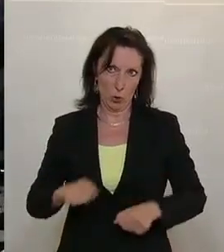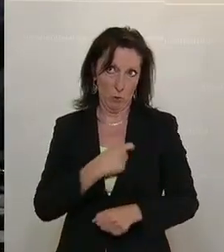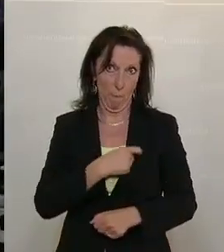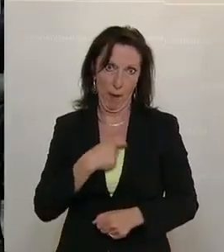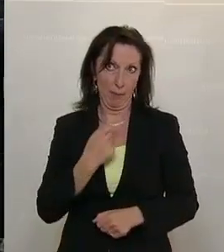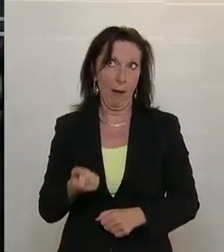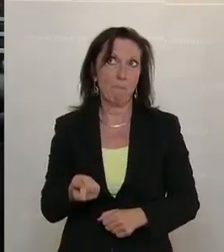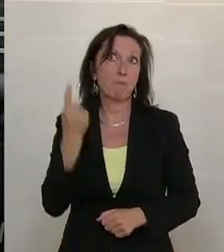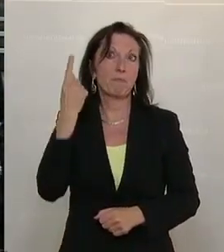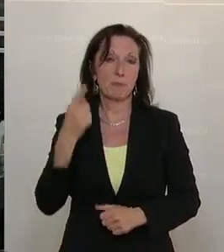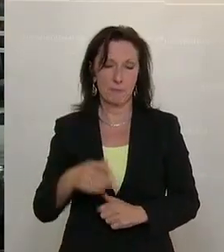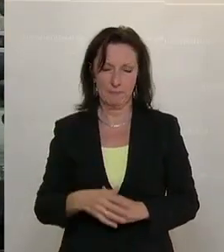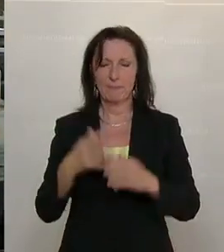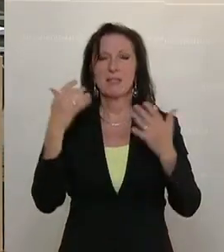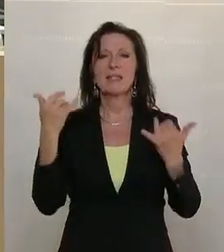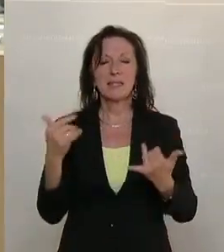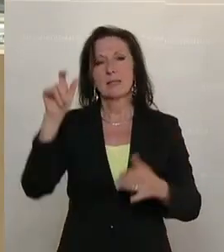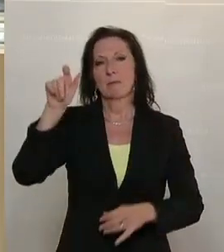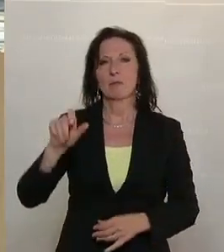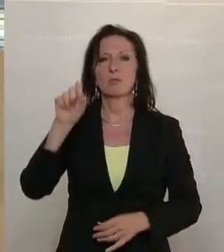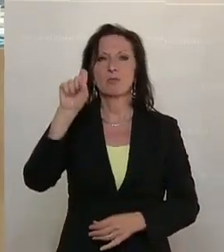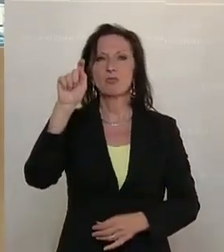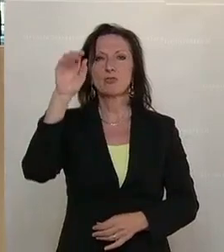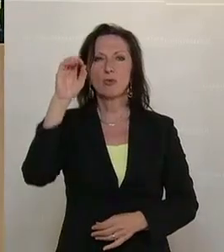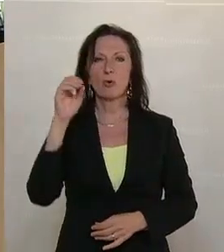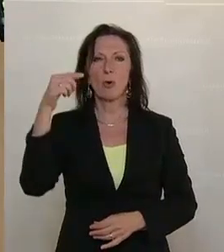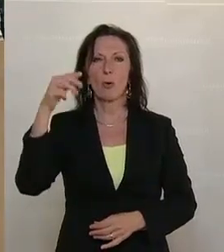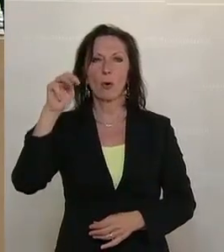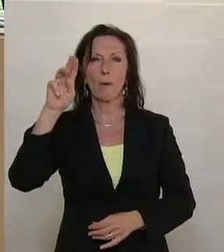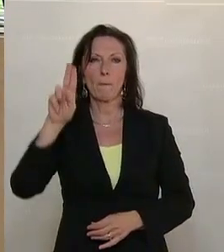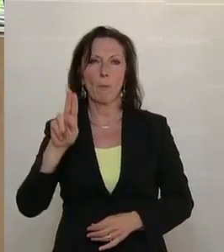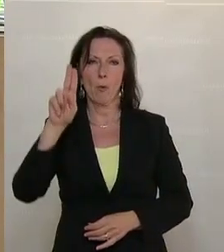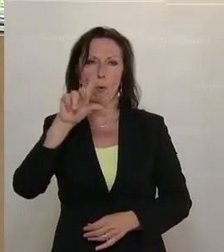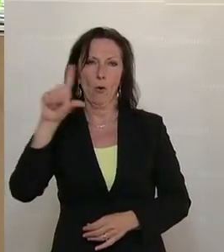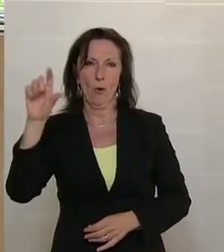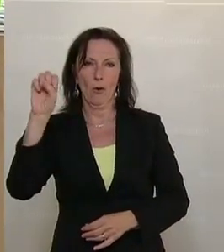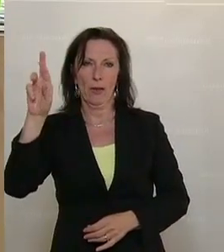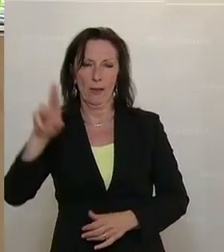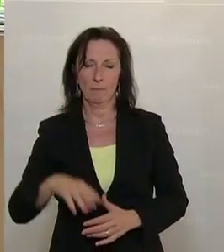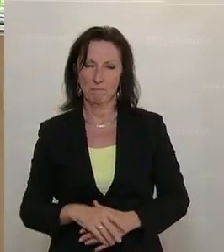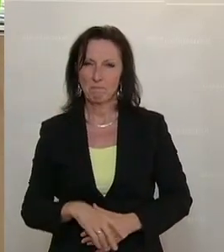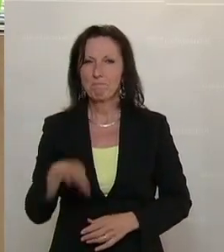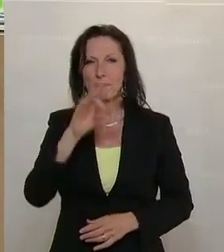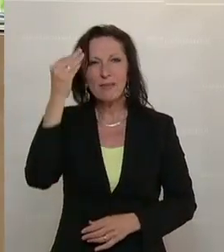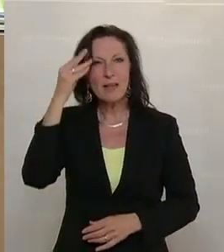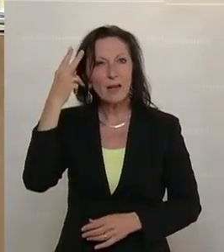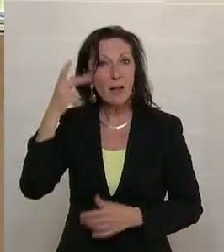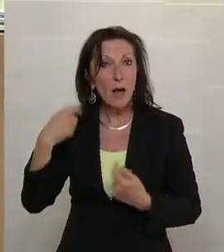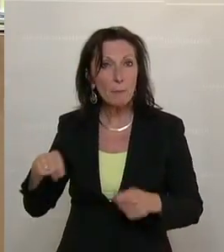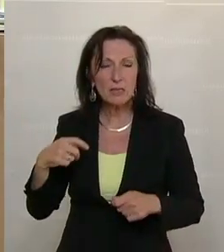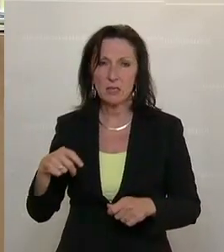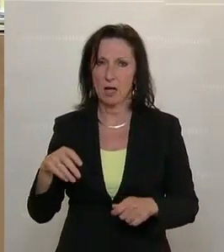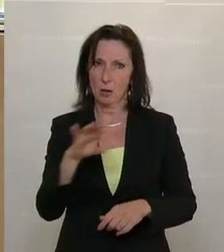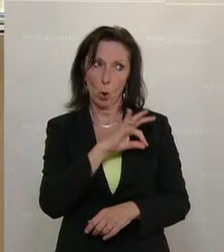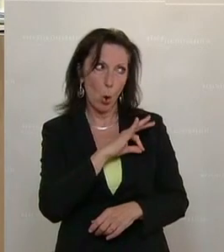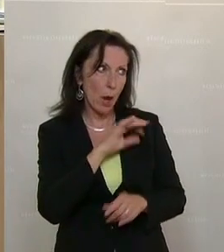nicht erstünde im Tätigkeitsbericht. Der Rechnungshof fordert jetzt im Nachfrageverfahren und antworten auf nicht erfüllte Empfehlungen und